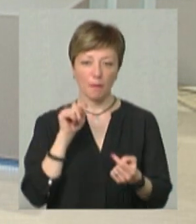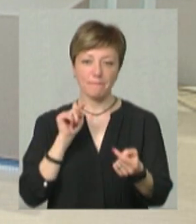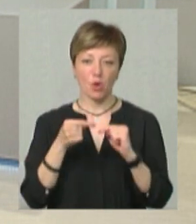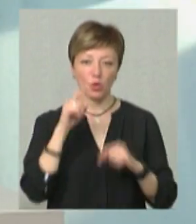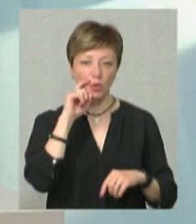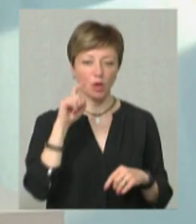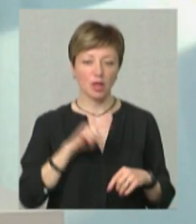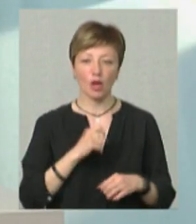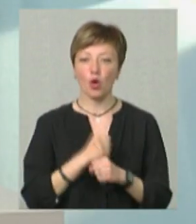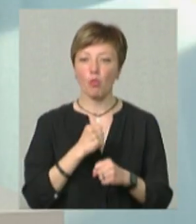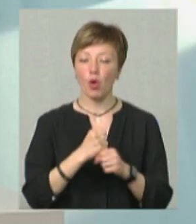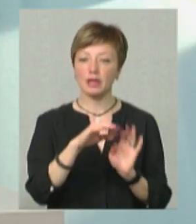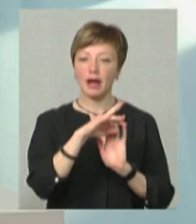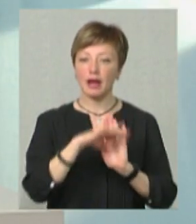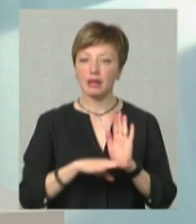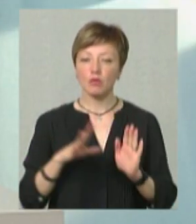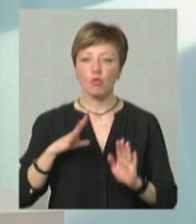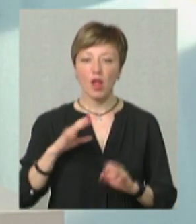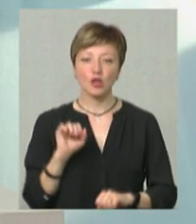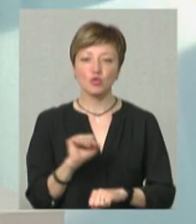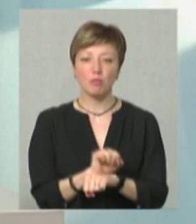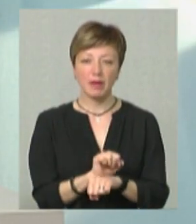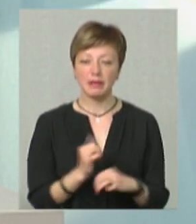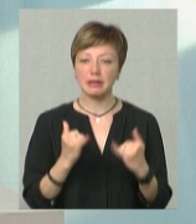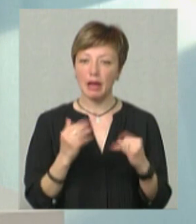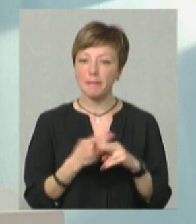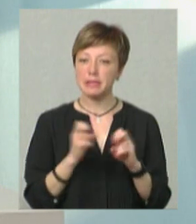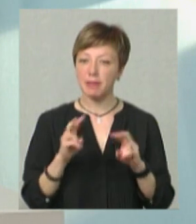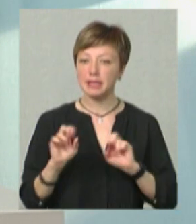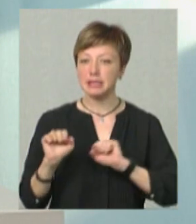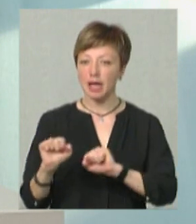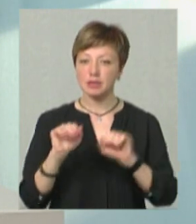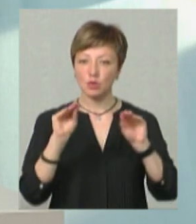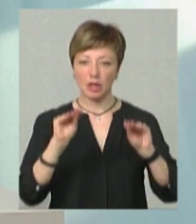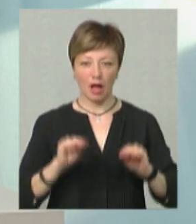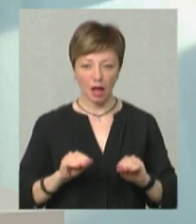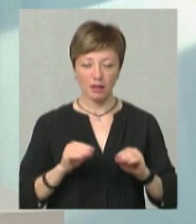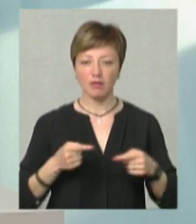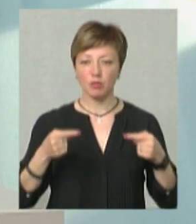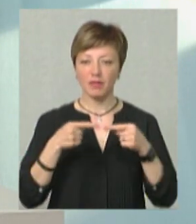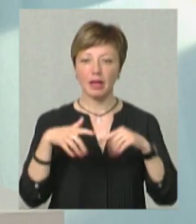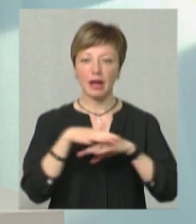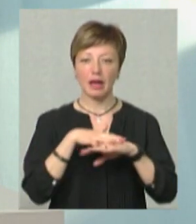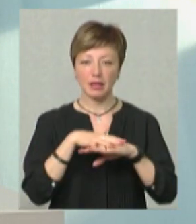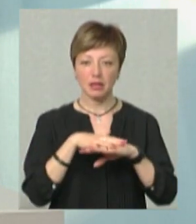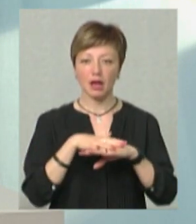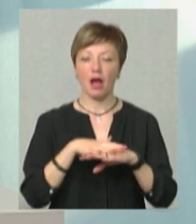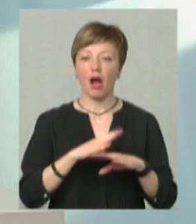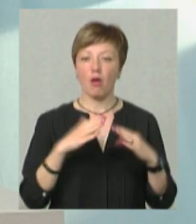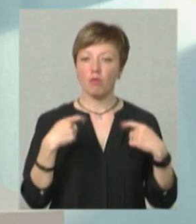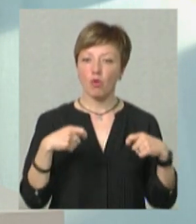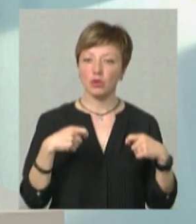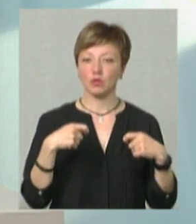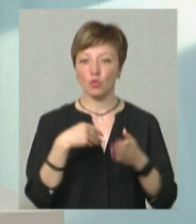України робота реєстрів була зупинена задля безпеки та захисту даних. Відповідно, ринок нерухомості завмер.